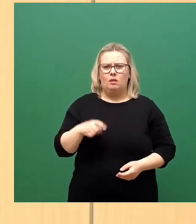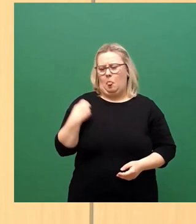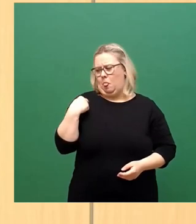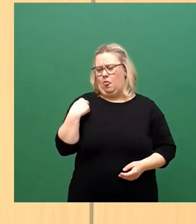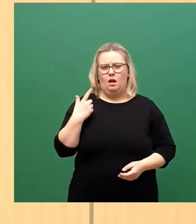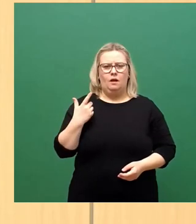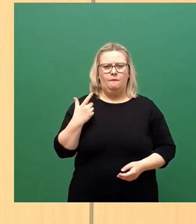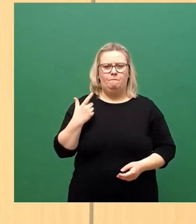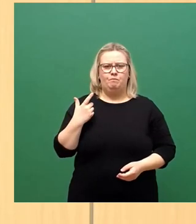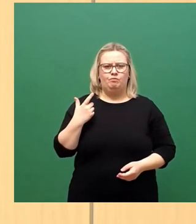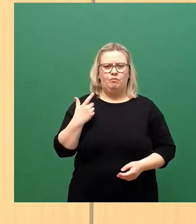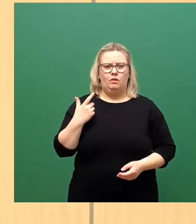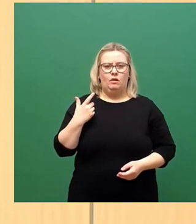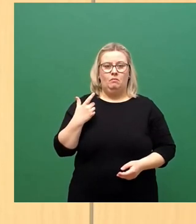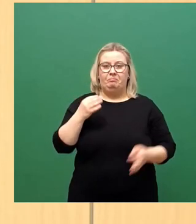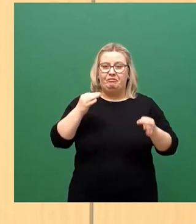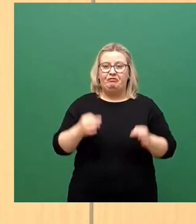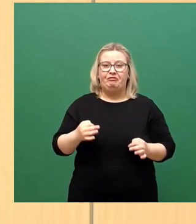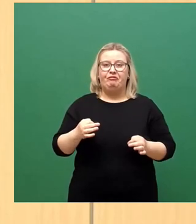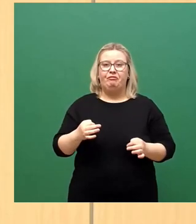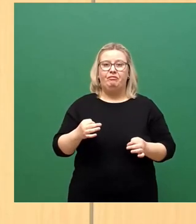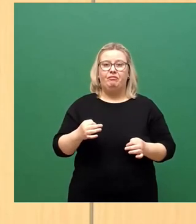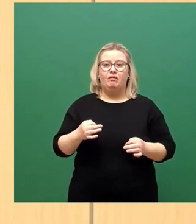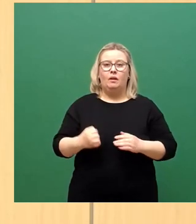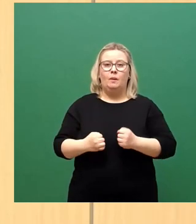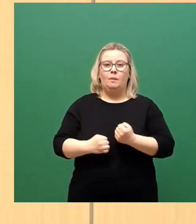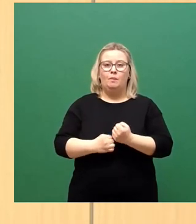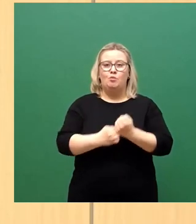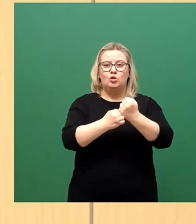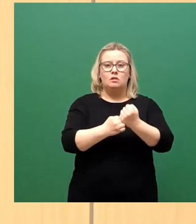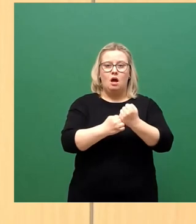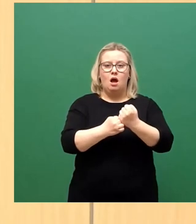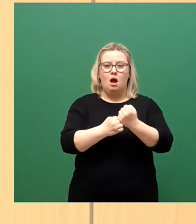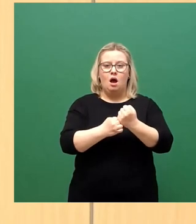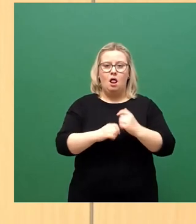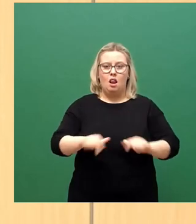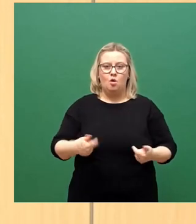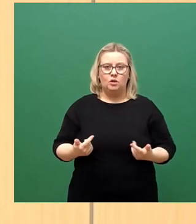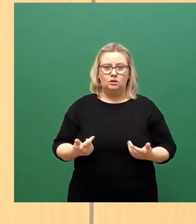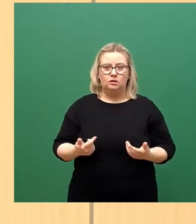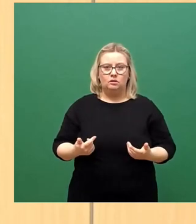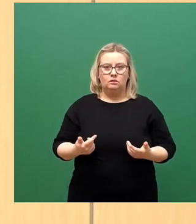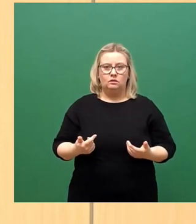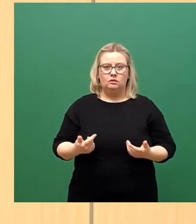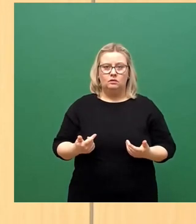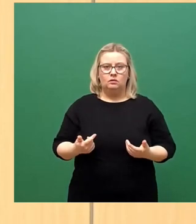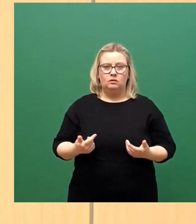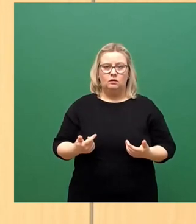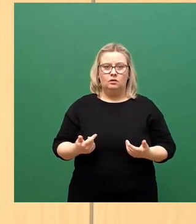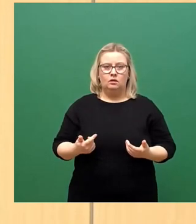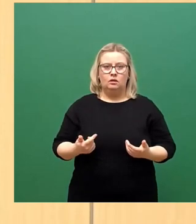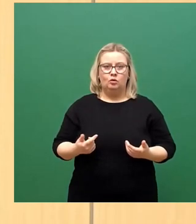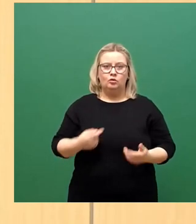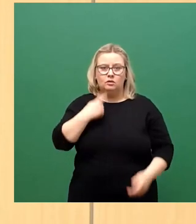viel zu spät die Boosterung der Menschen angefangen wurde, ihnen zugemutet wurde, in